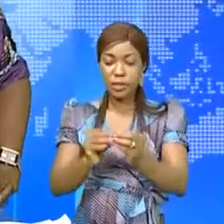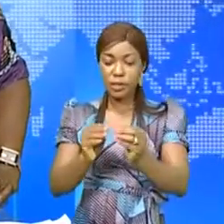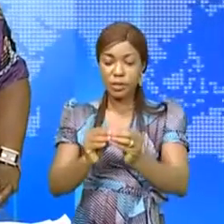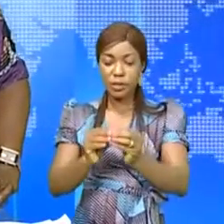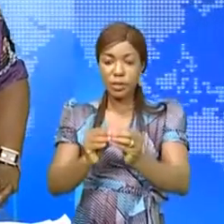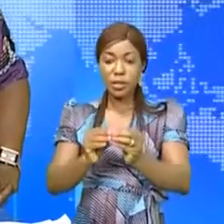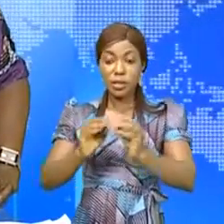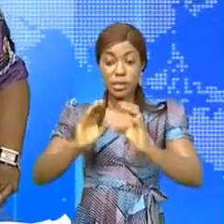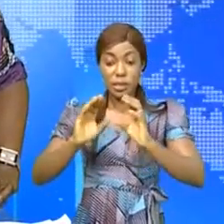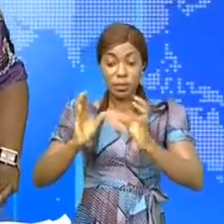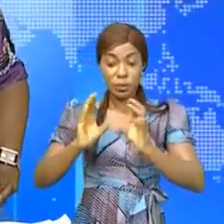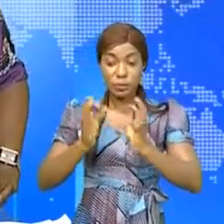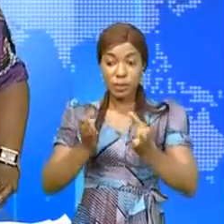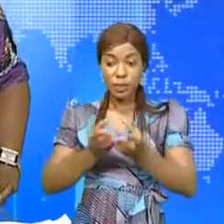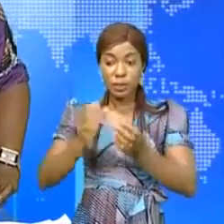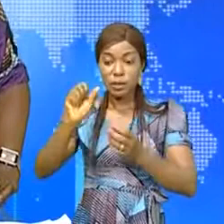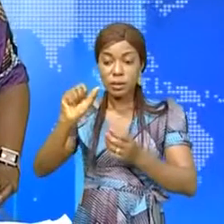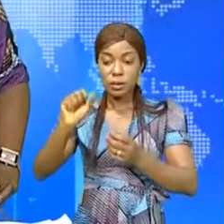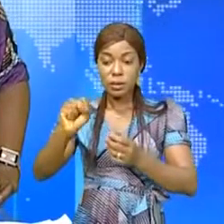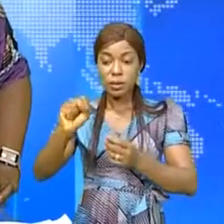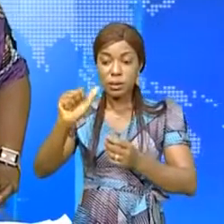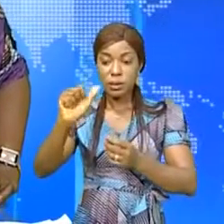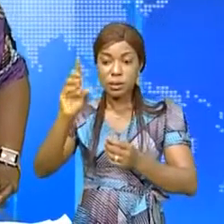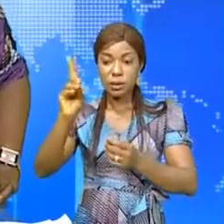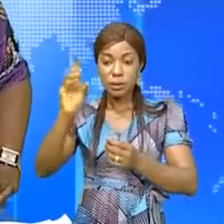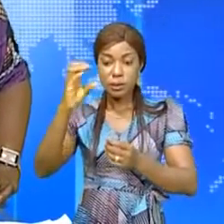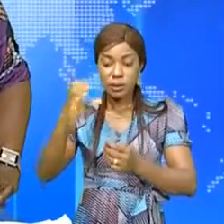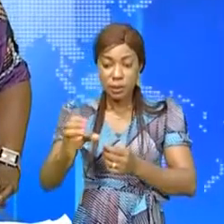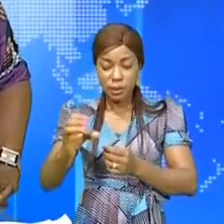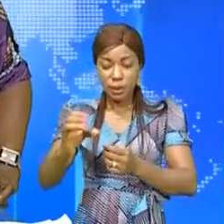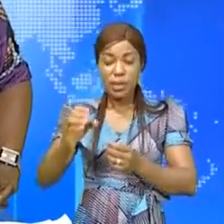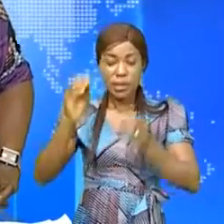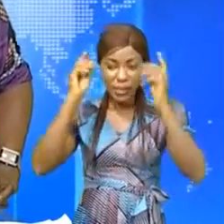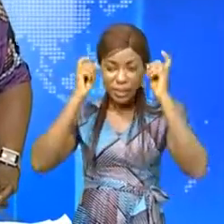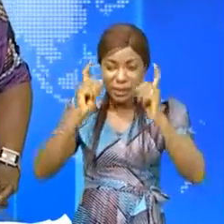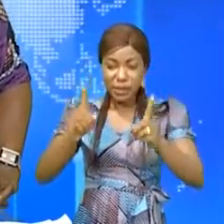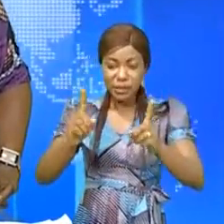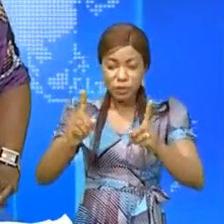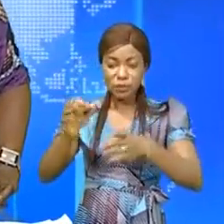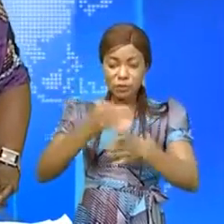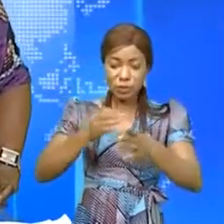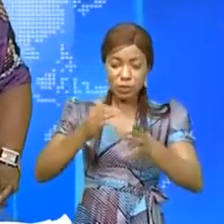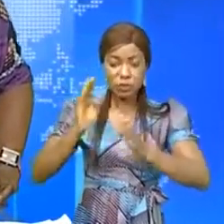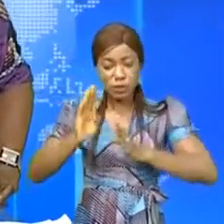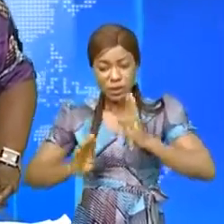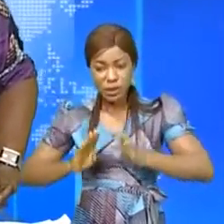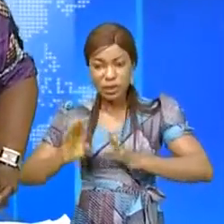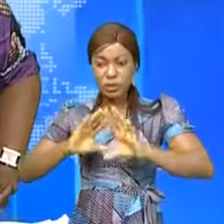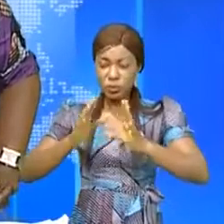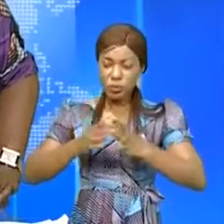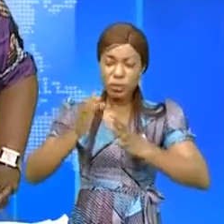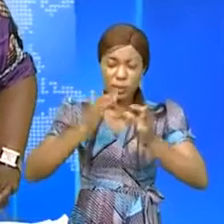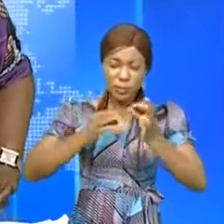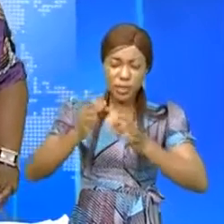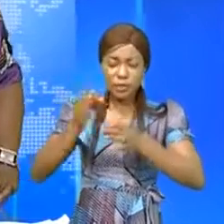comité ministériel de la SADEC sur l'éducation, formation, sciences, technologie et innovation. D'autres précisions dans ce